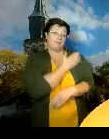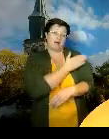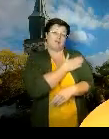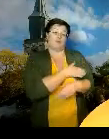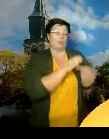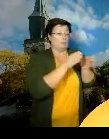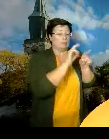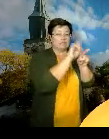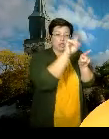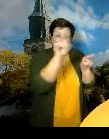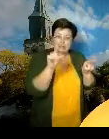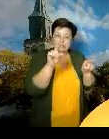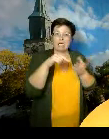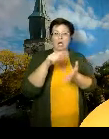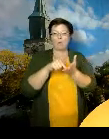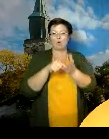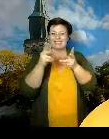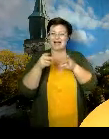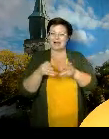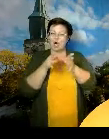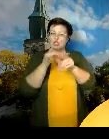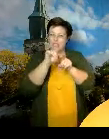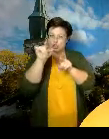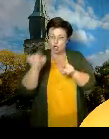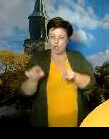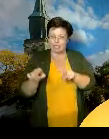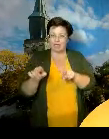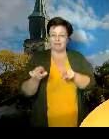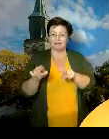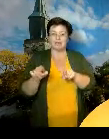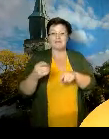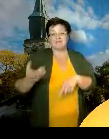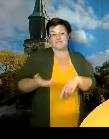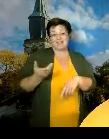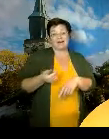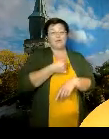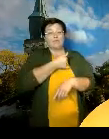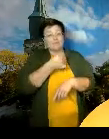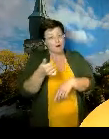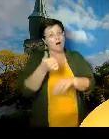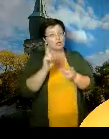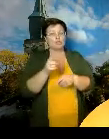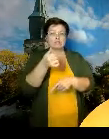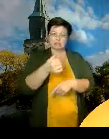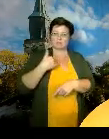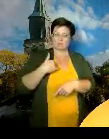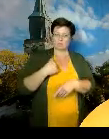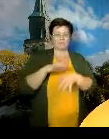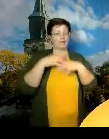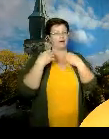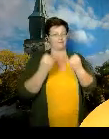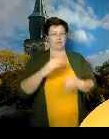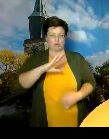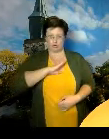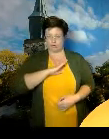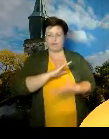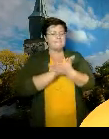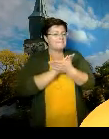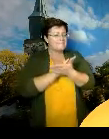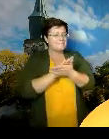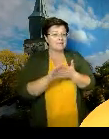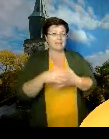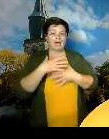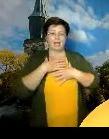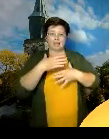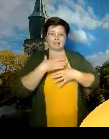yksiköissä ja kaupungin sairaalan osastoilla, niin sinne voi tulla ainoastaan terveenä. Mitään hengitystä ja infektiooireita ei